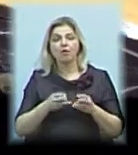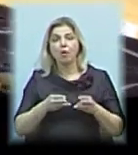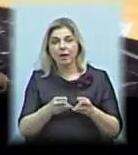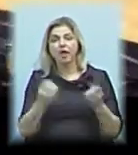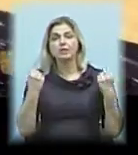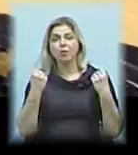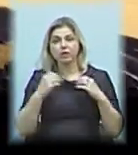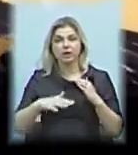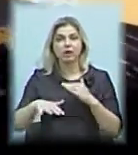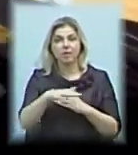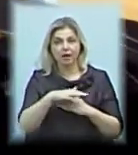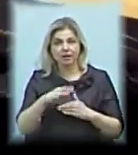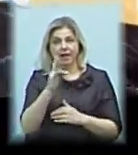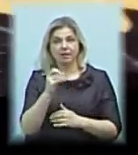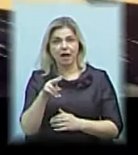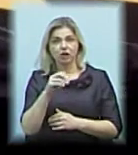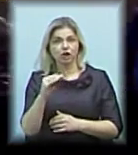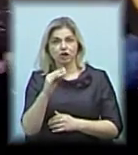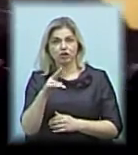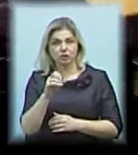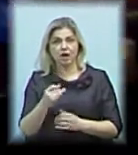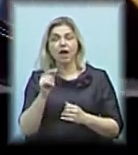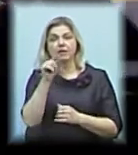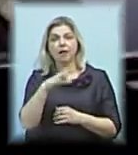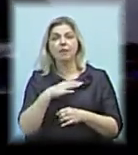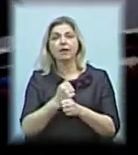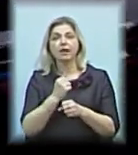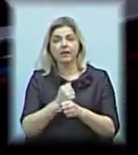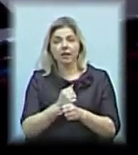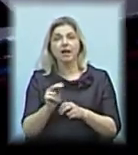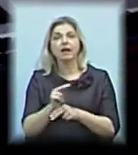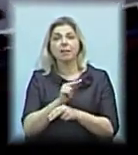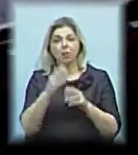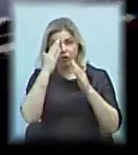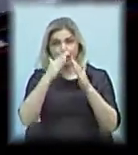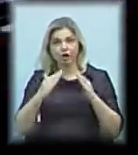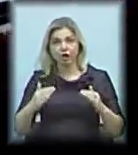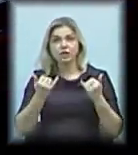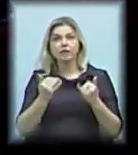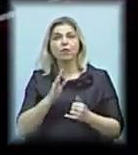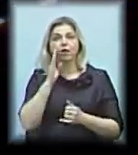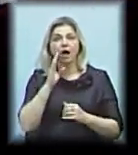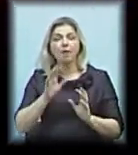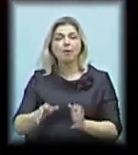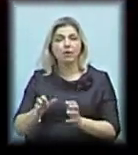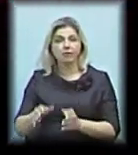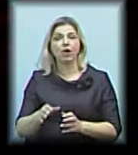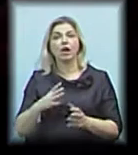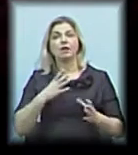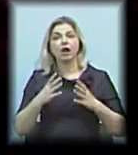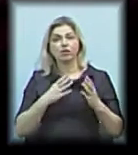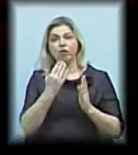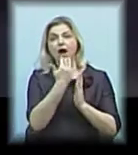«Надія». У будівлі спорткомплексу відбувалися ремонтні роботи даху. Сьогодні вранці баскетболісти тренувалися за графіком.